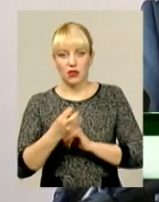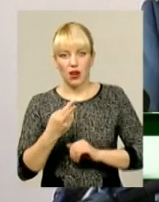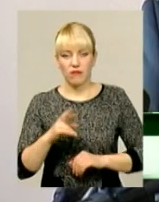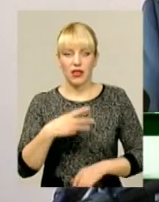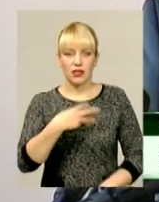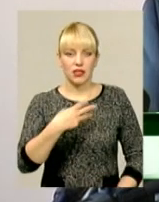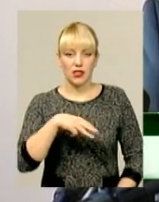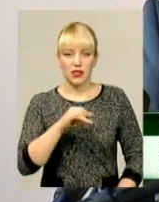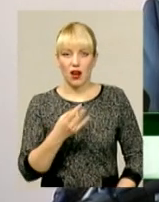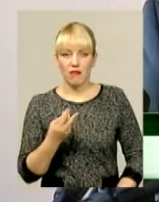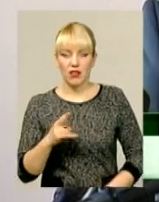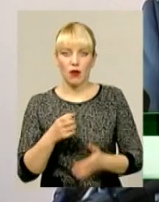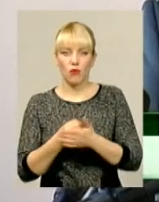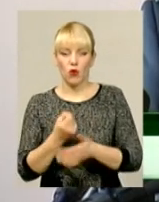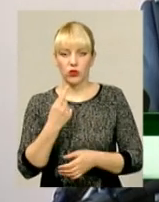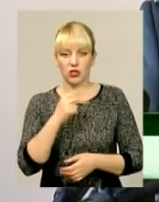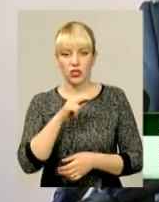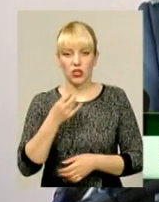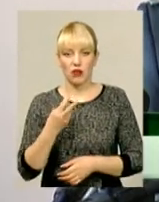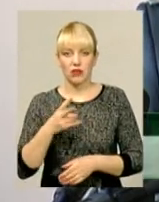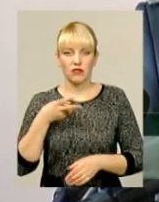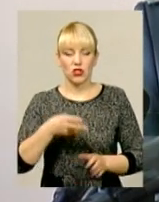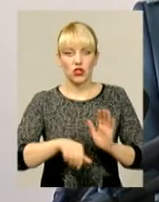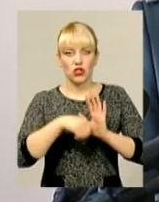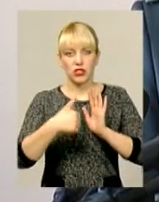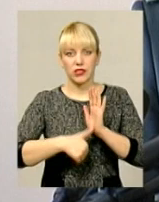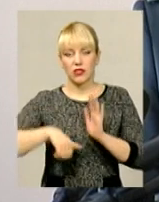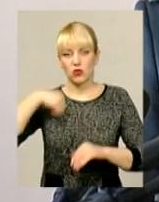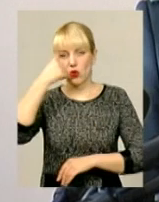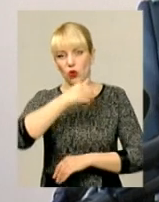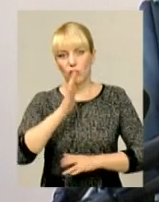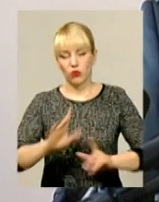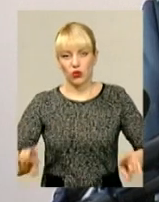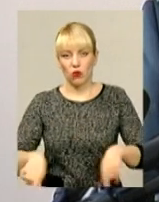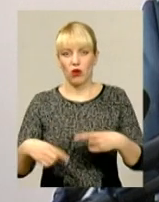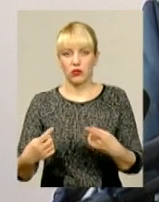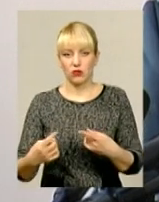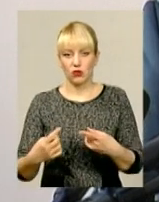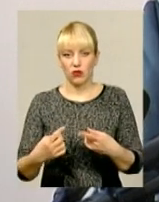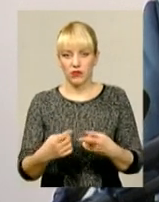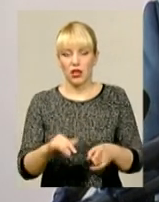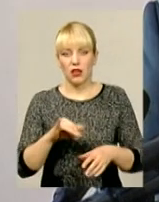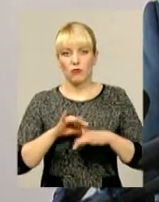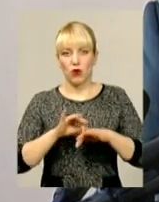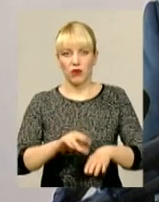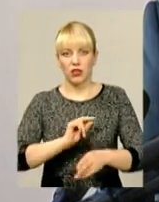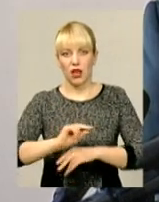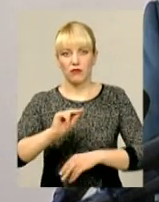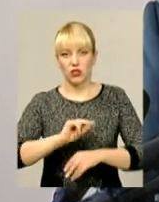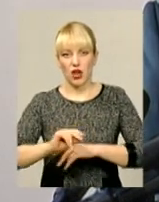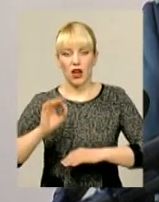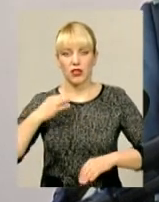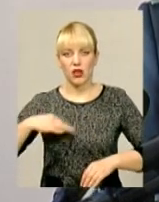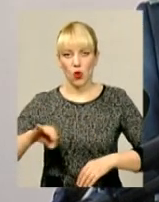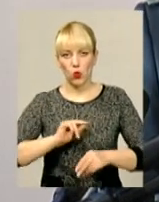травня по 11 червня 2016 року буде організовано та проведено навчальний курс для